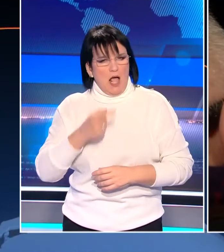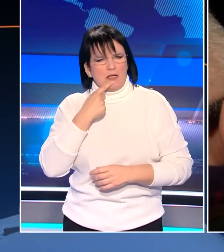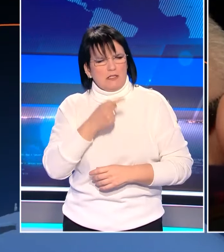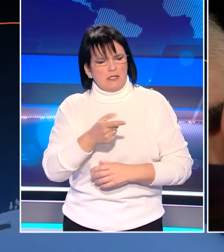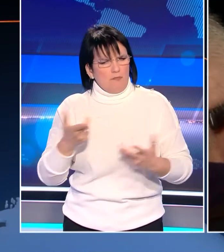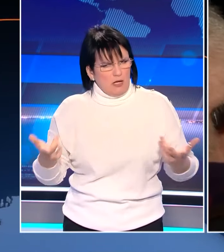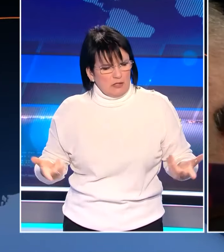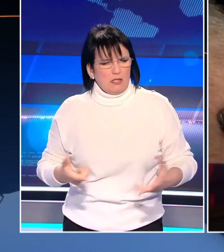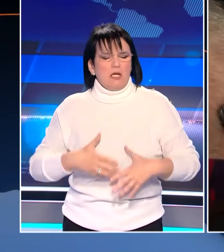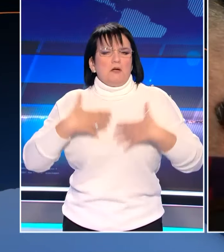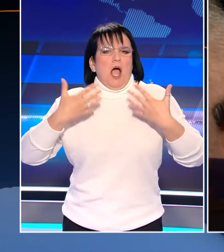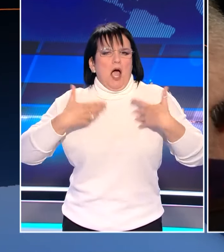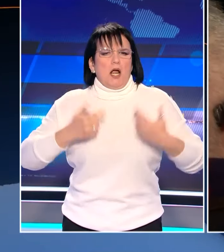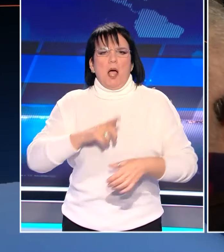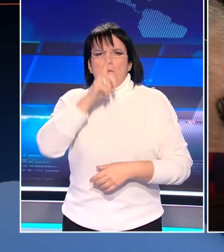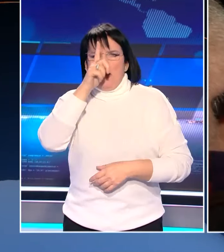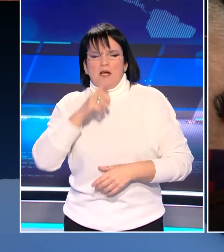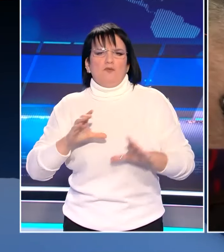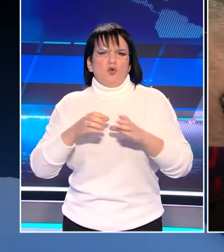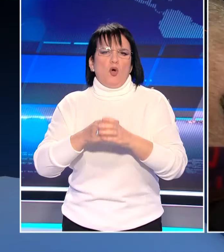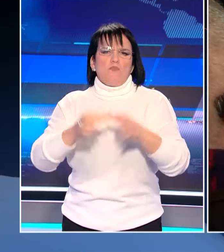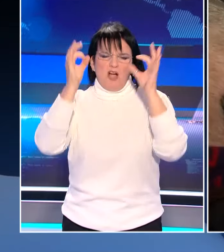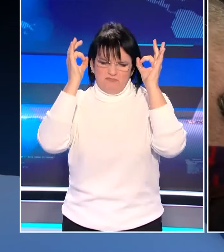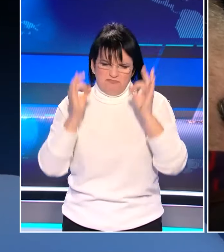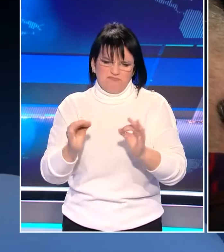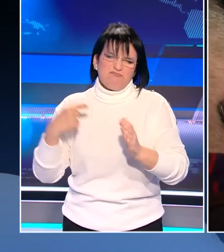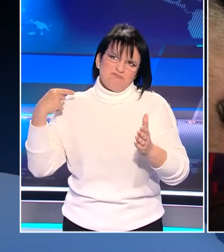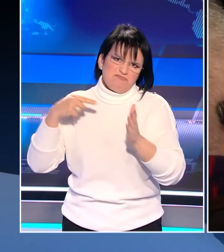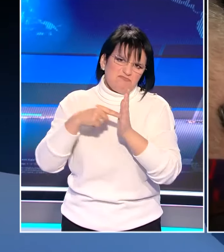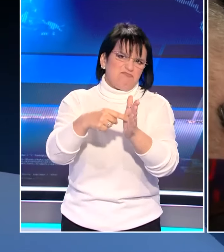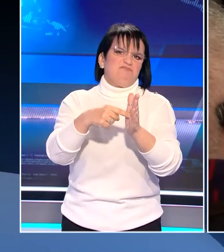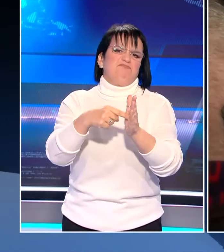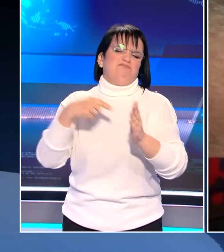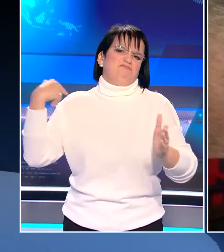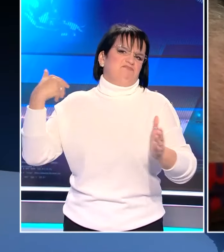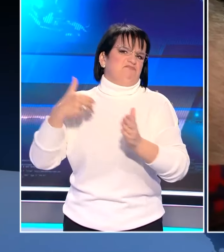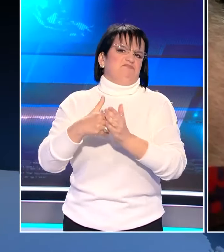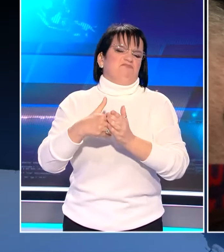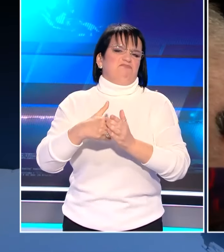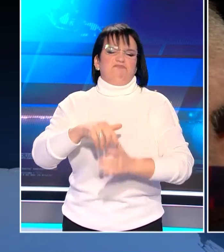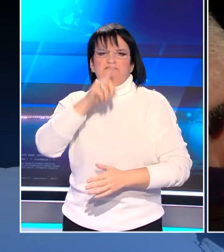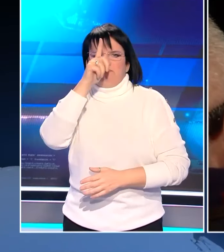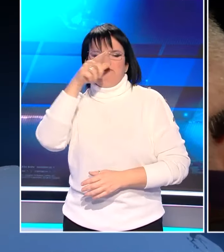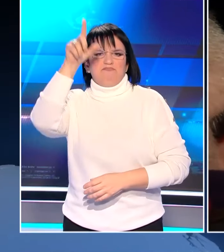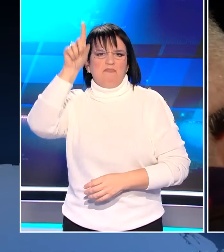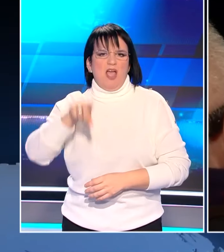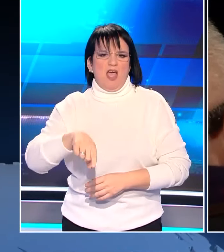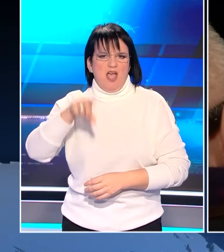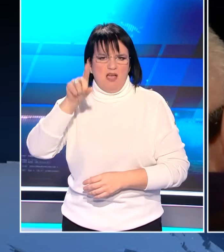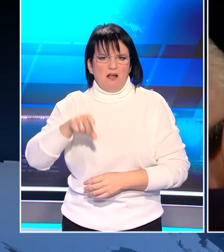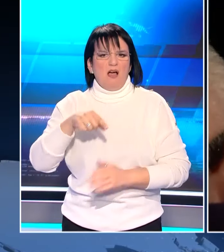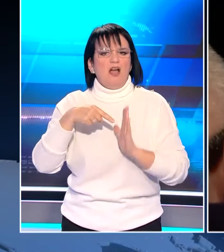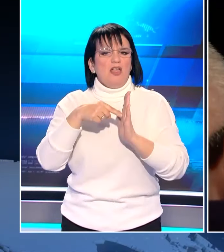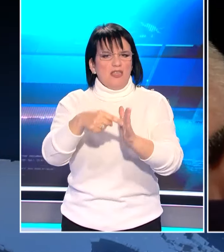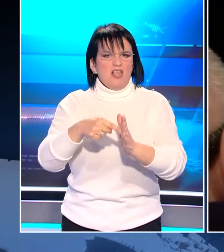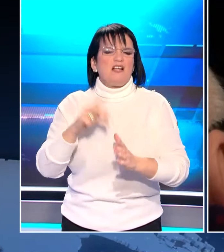κόμμα μου που πάντα έχει δώσει το στίγμα σε αυτά τα θέματα. Είναι μια υπερήφανη μέρα όχι